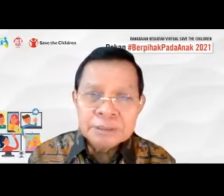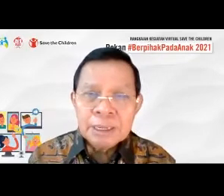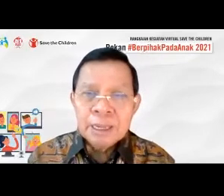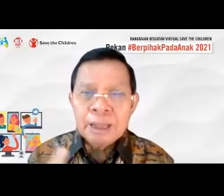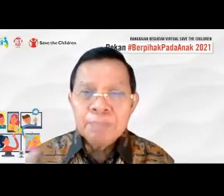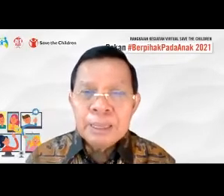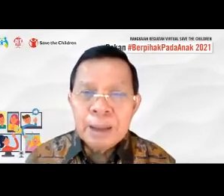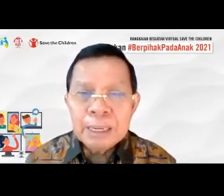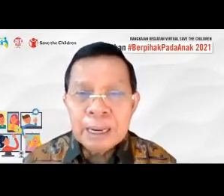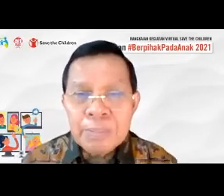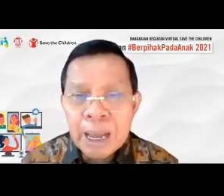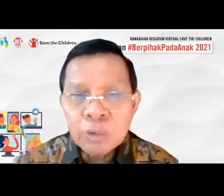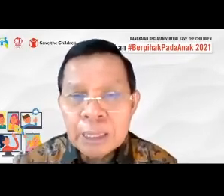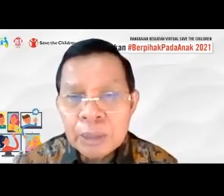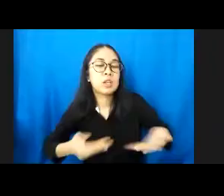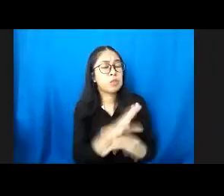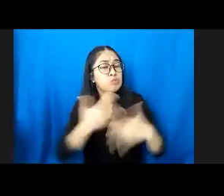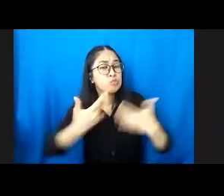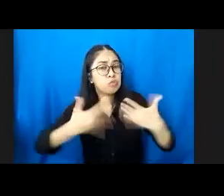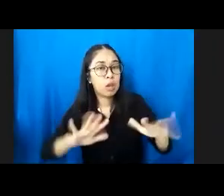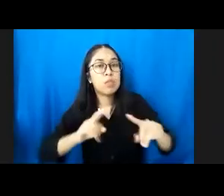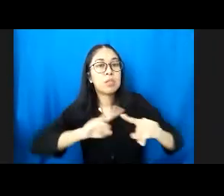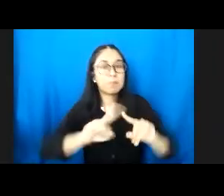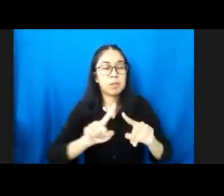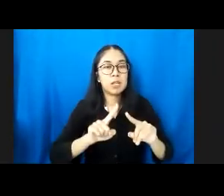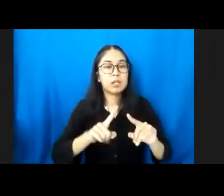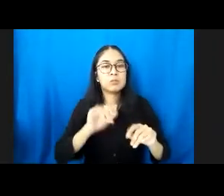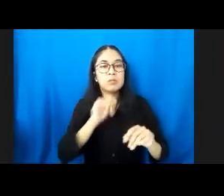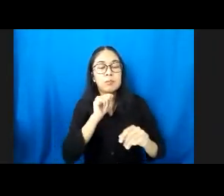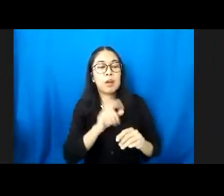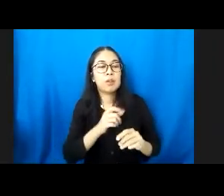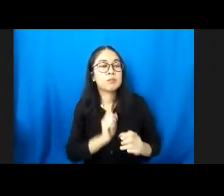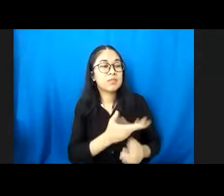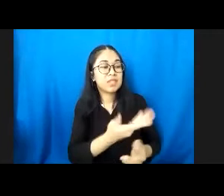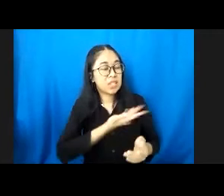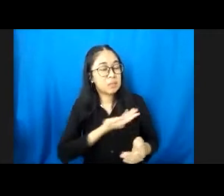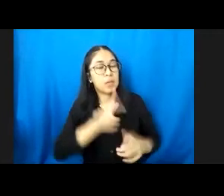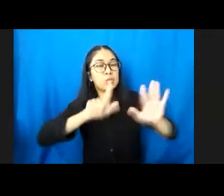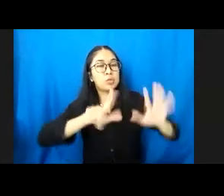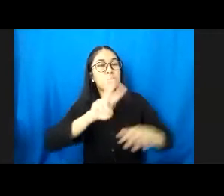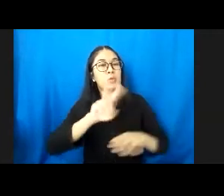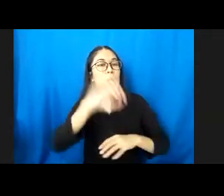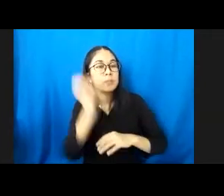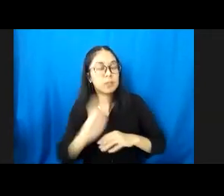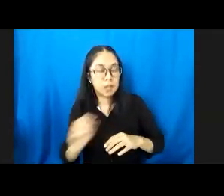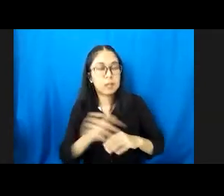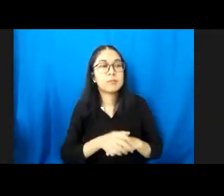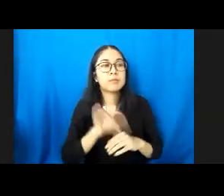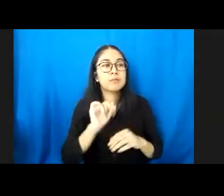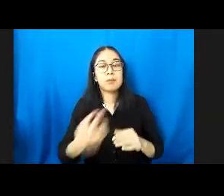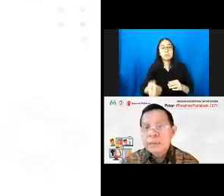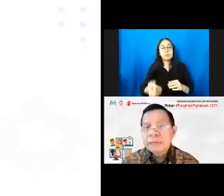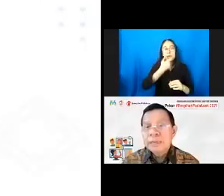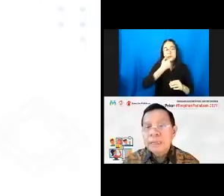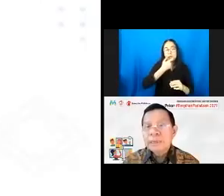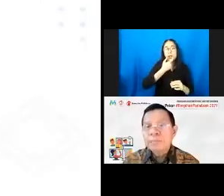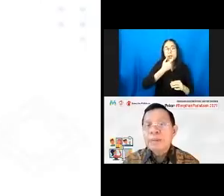gratis, tapi yang menerima itu hanya 72 persen. Dan yang memakannya, yang sampai memakan tablet itu,